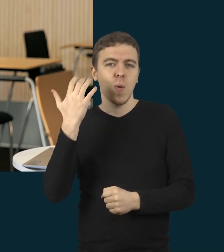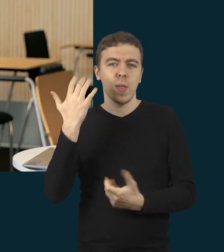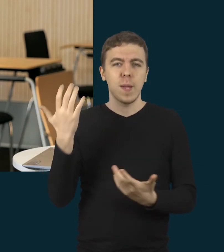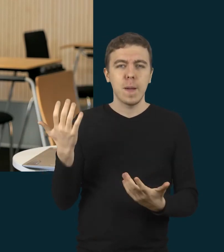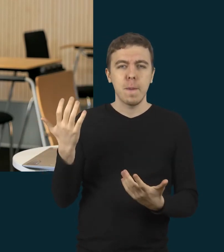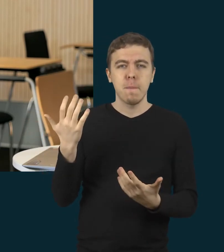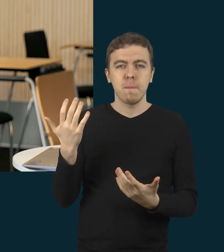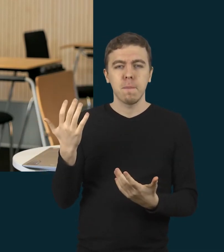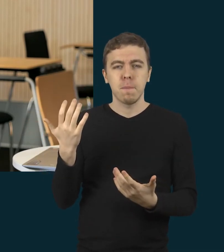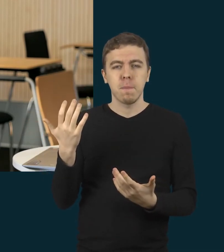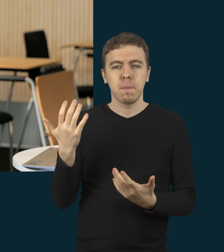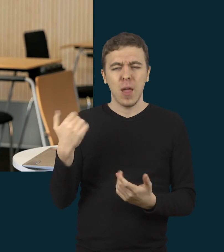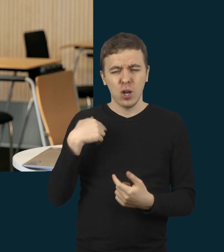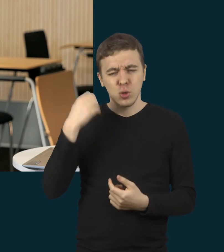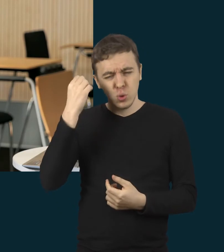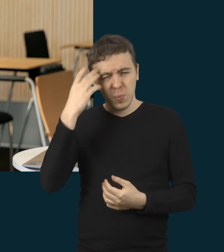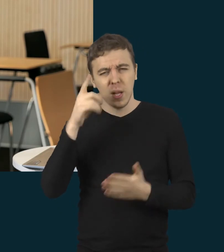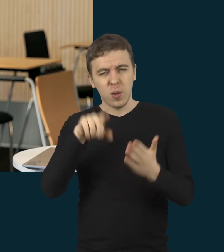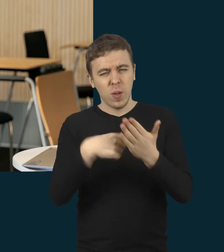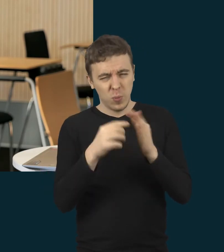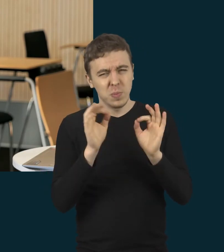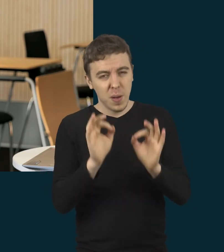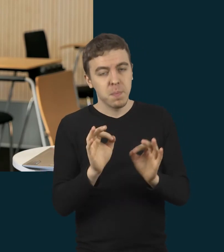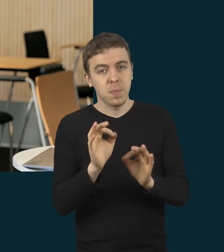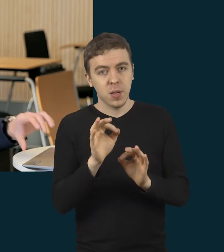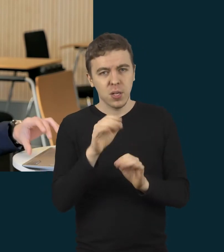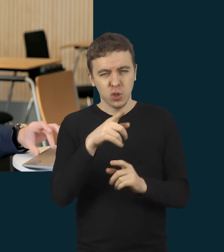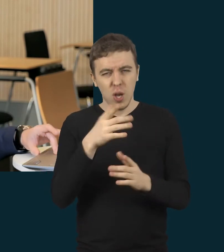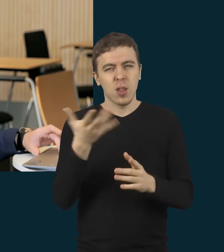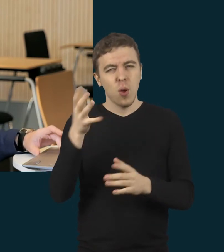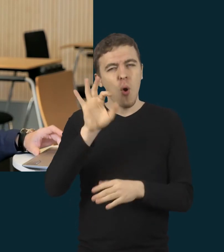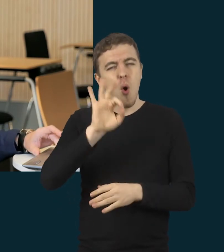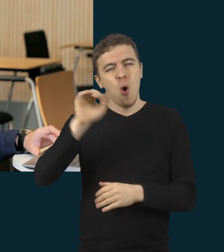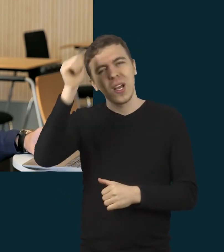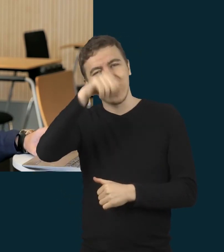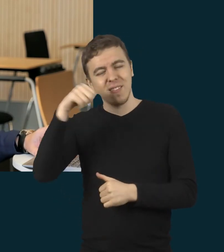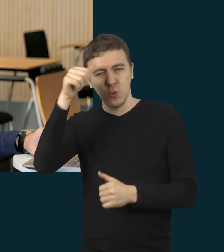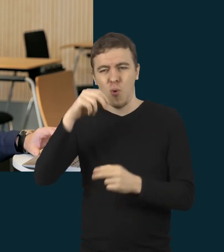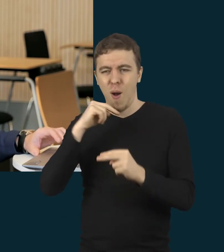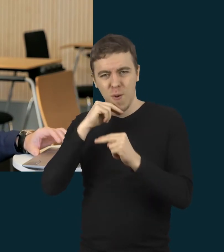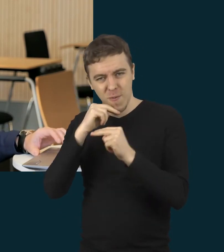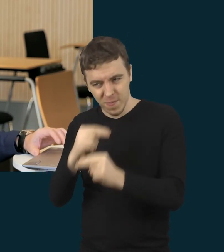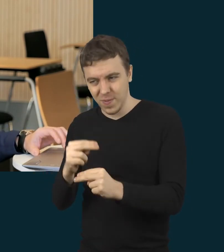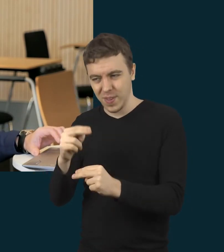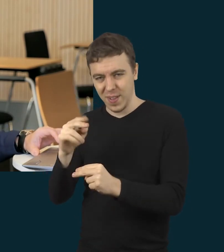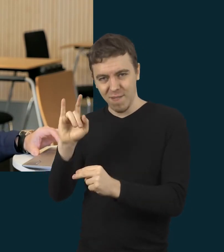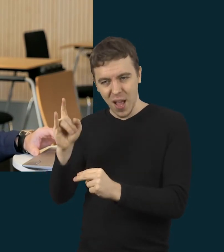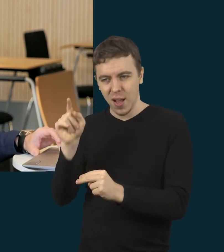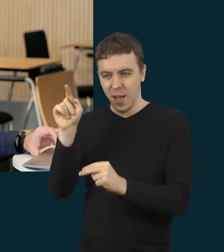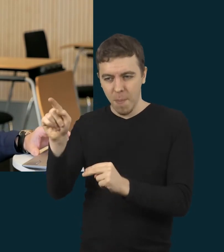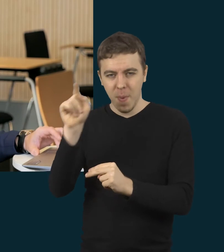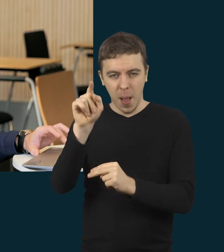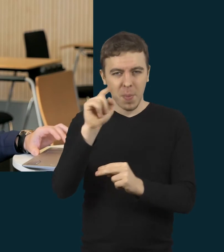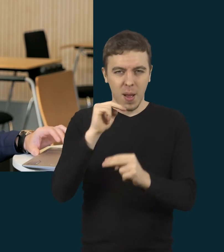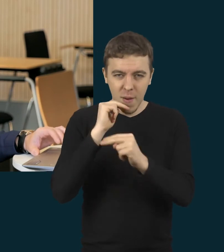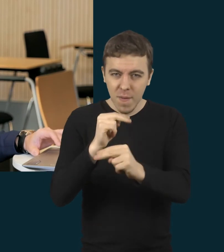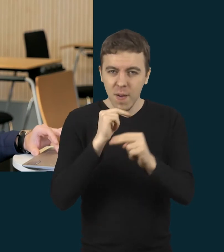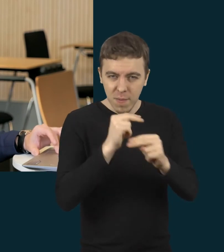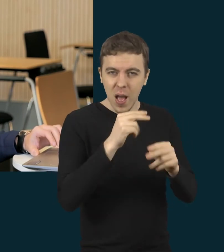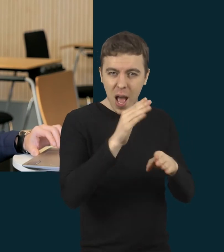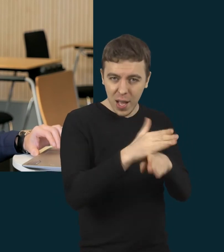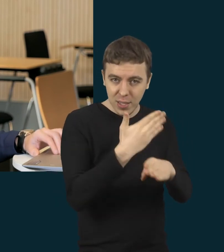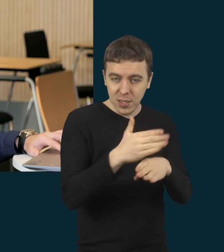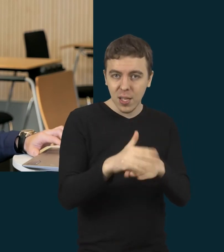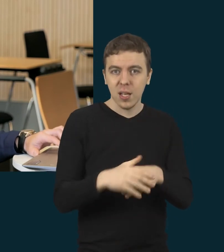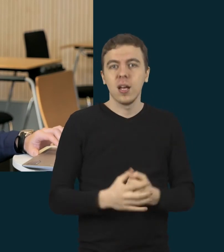čia galbūt, aš kaip supratau, klausimą apie tą individualų daugiau dėmesį šitam vaikui, kaip darbo individualiai. Bet mūsų